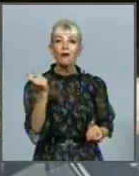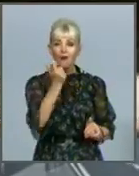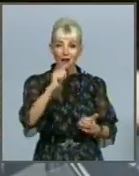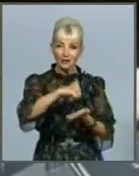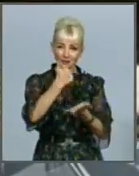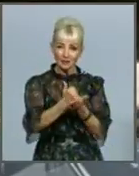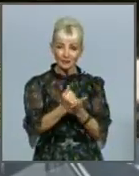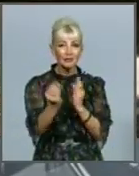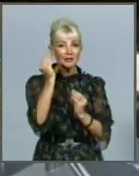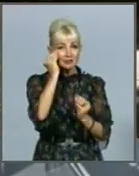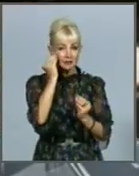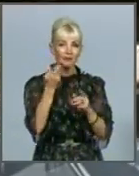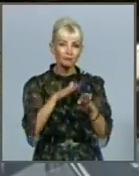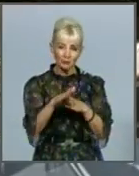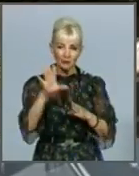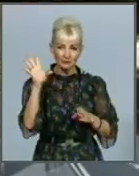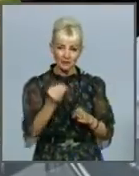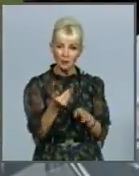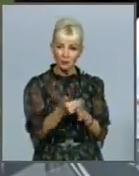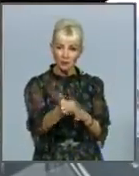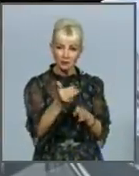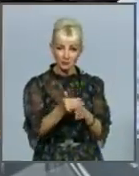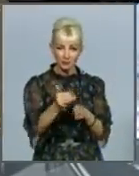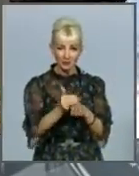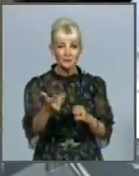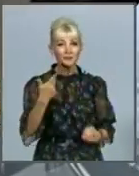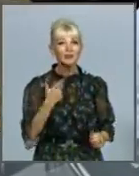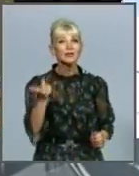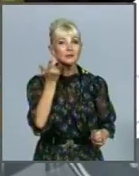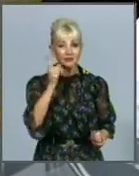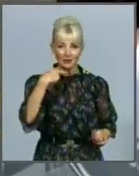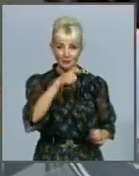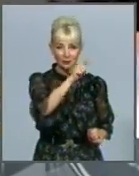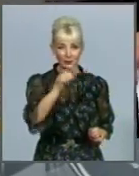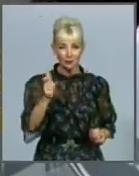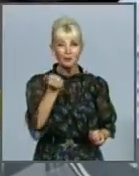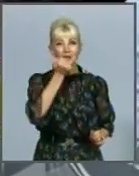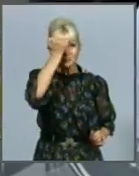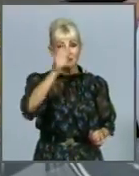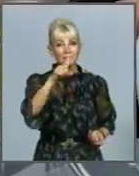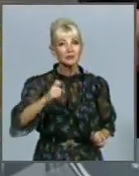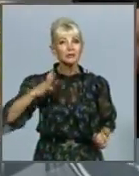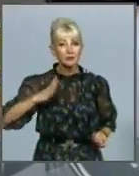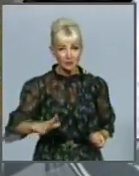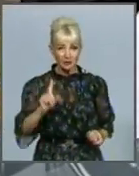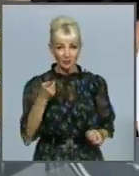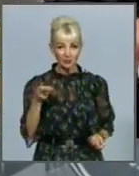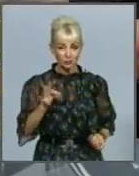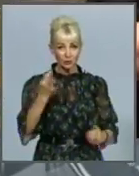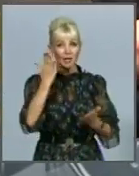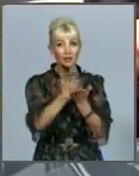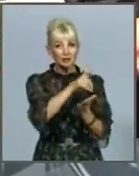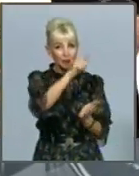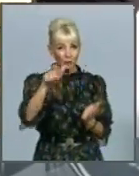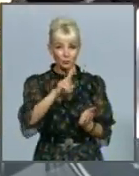реалізувати їх всі крок за кроком. Я завжди кажу людям спасибо за терпення, тому що є люди,